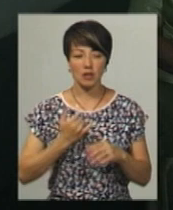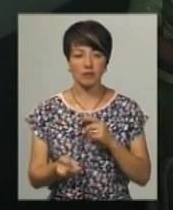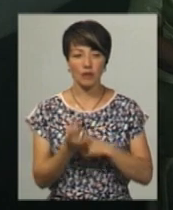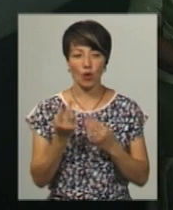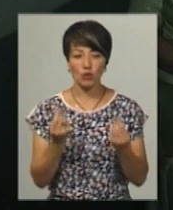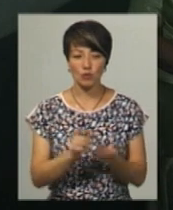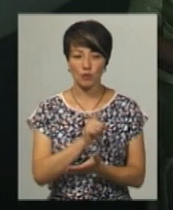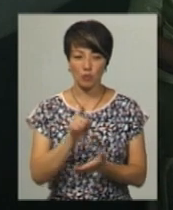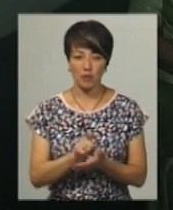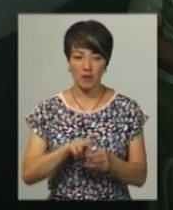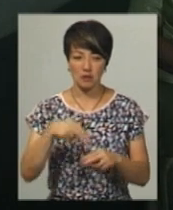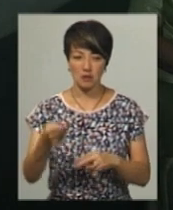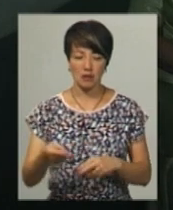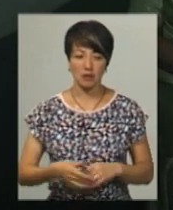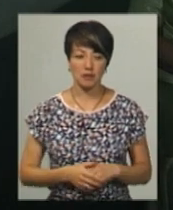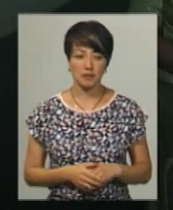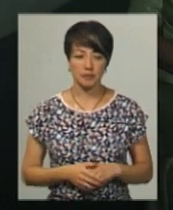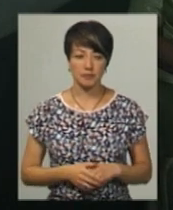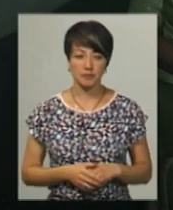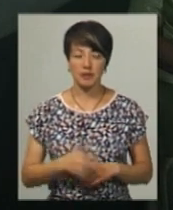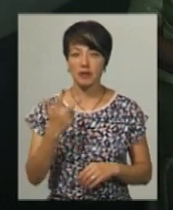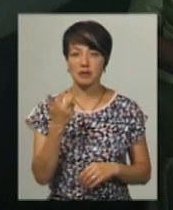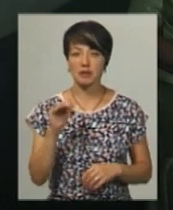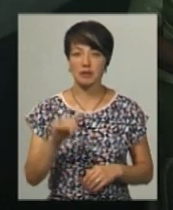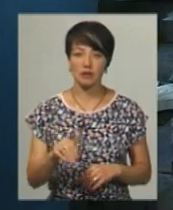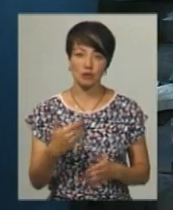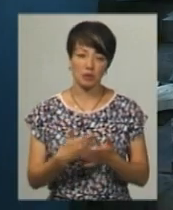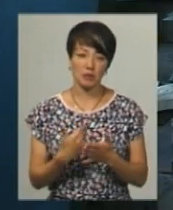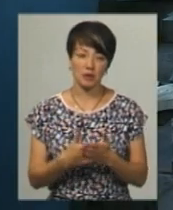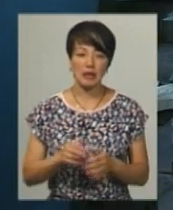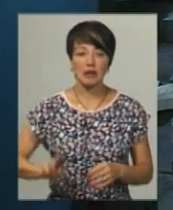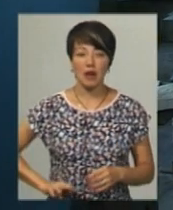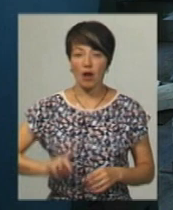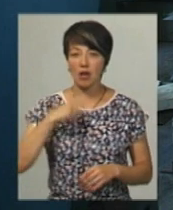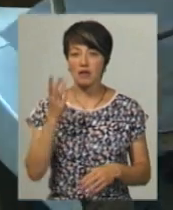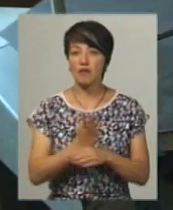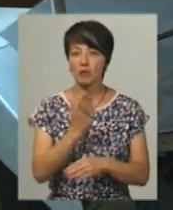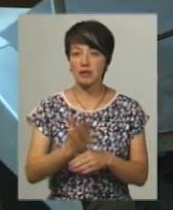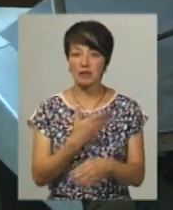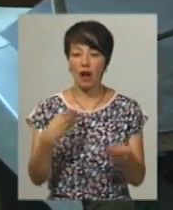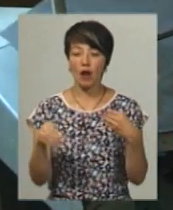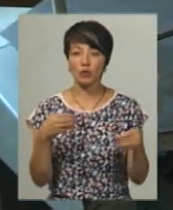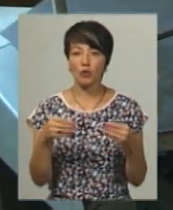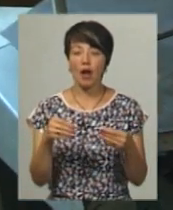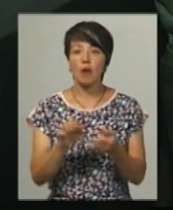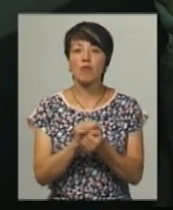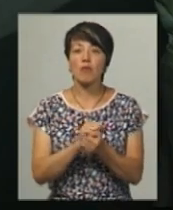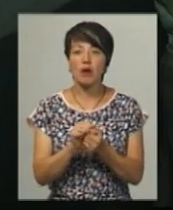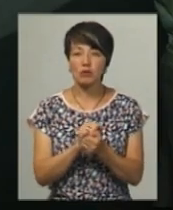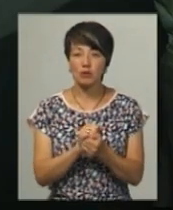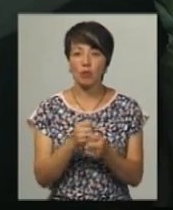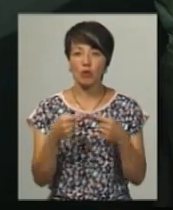грошові зобов'язання. 300 тисяч приблизно. Директор каже, виробництво картонної продукції збиткове.